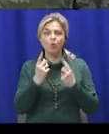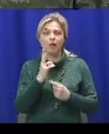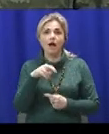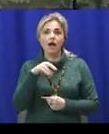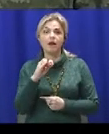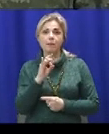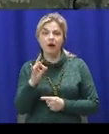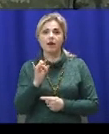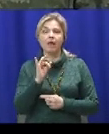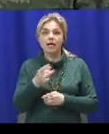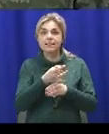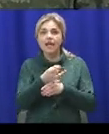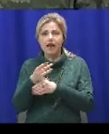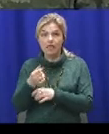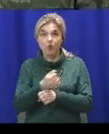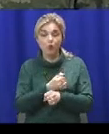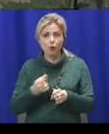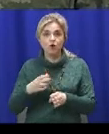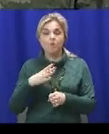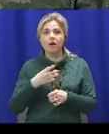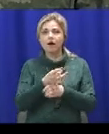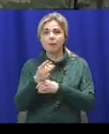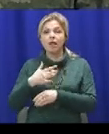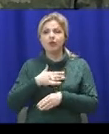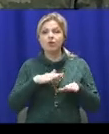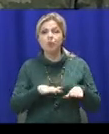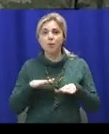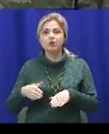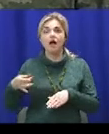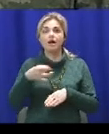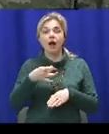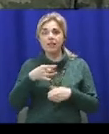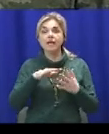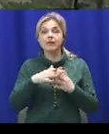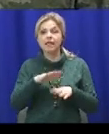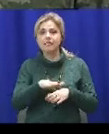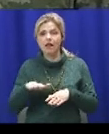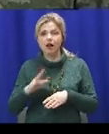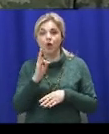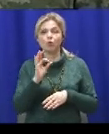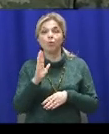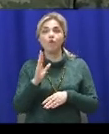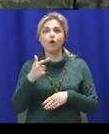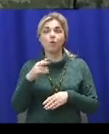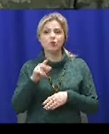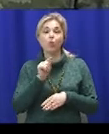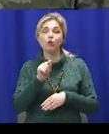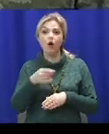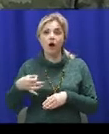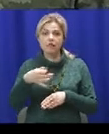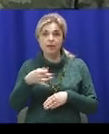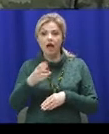кулеметів та стрілецької зброї вів вогонь по наших позиціях в районі населених пунктів Новгородський, Луганське. На